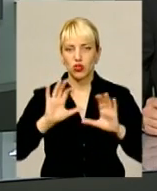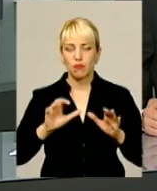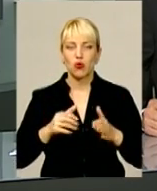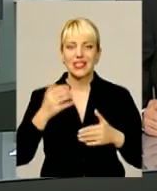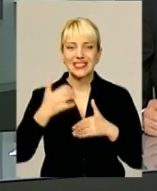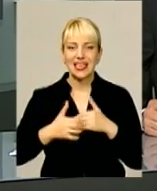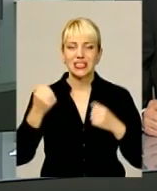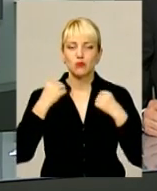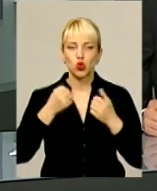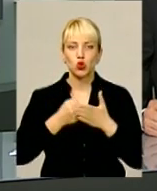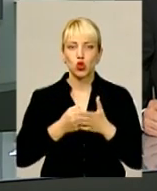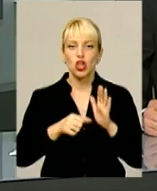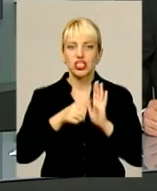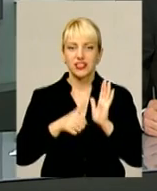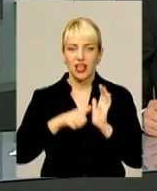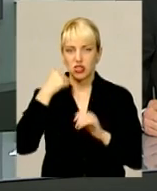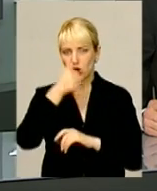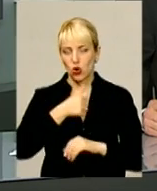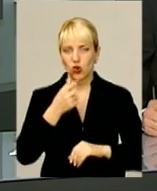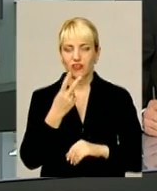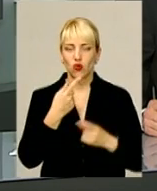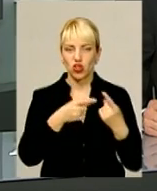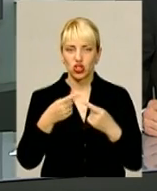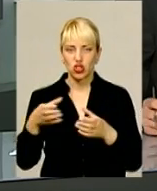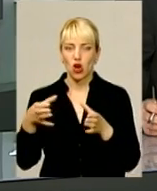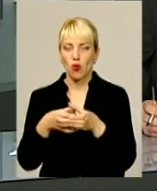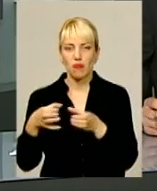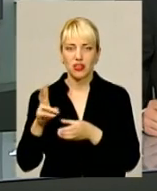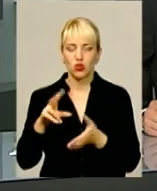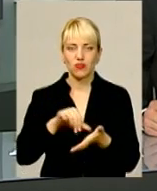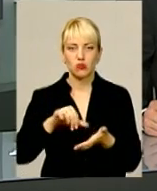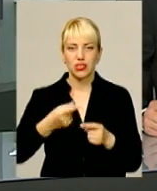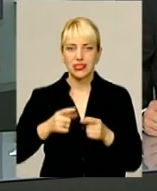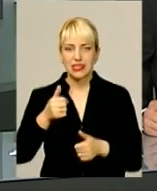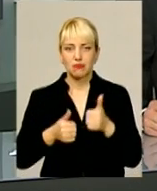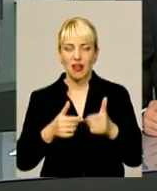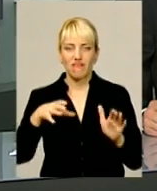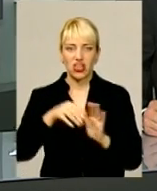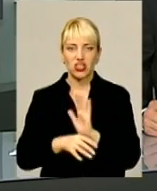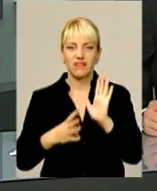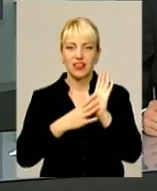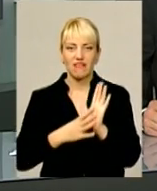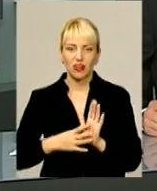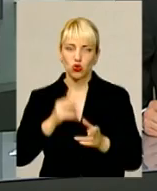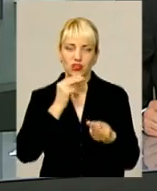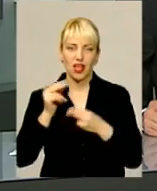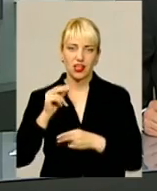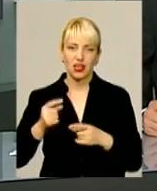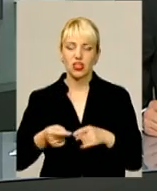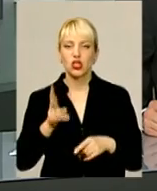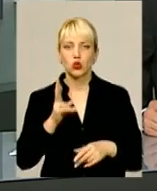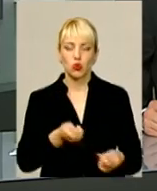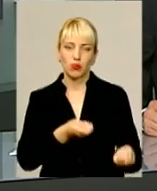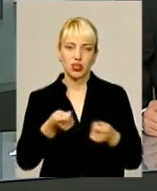до 16 років. Дві інші наші команди, які також виступали на цих змаганнях, увійшли в дев'ятку найкращих. Про тих, хто